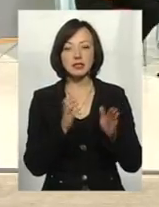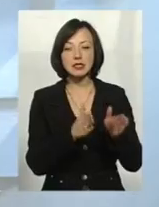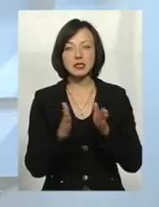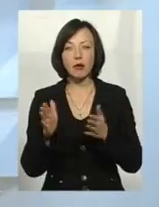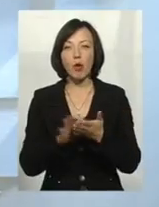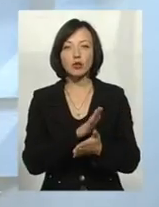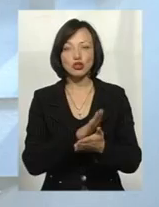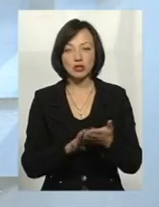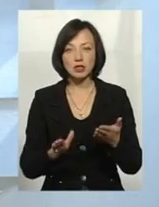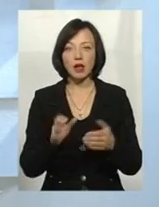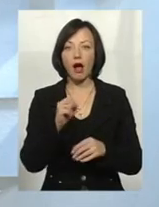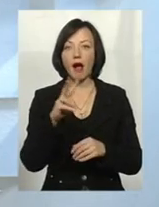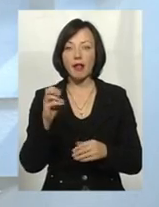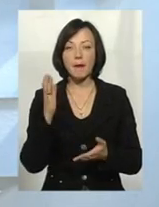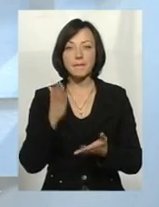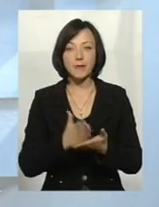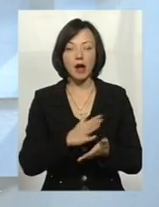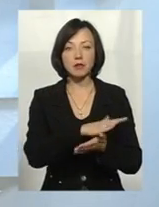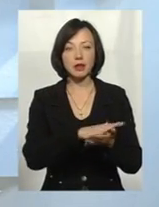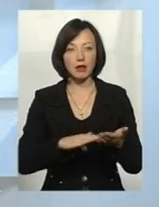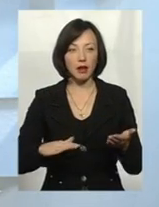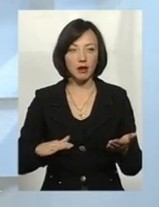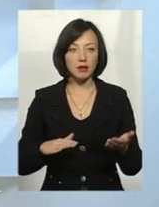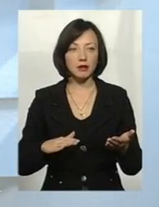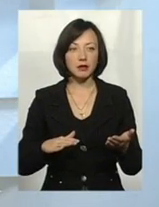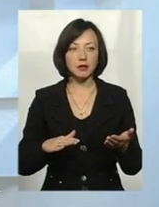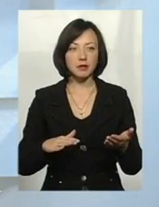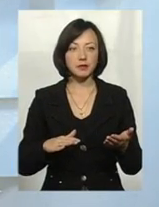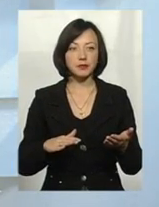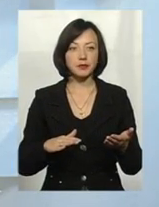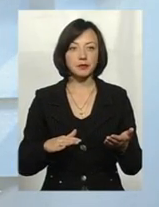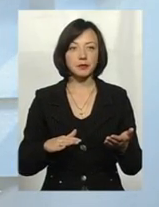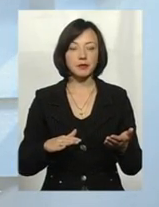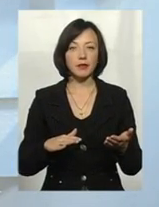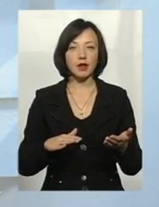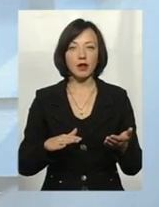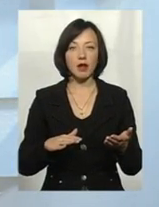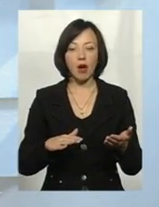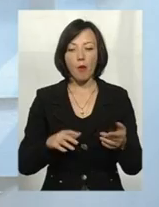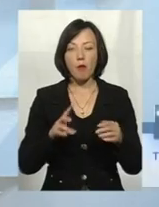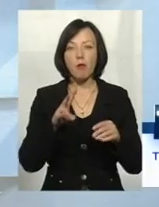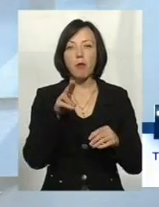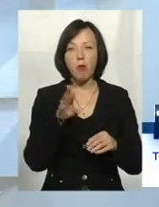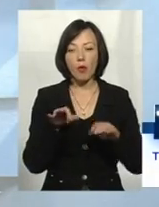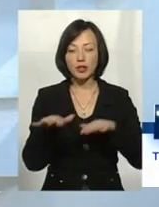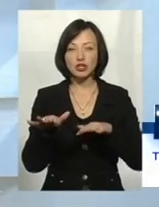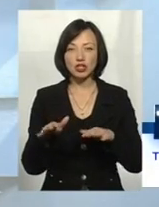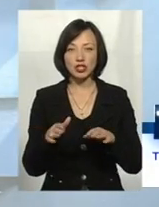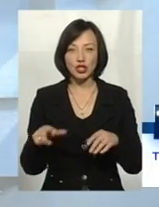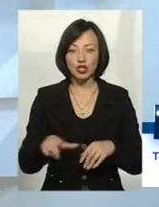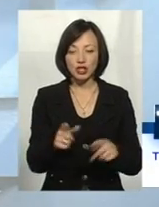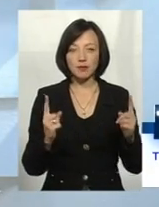очистки. Але маємо і далі по течії річки, маємо відрізок, де